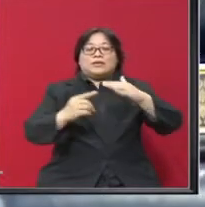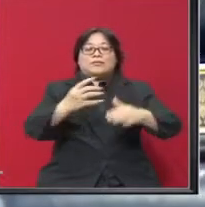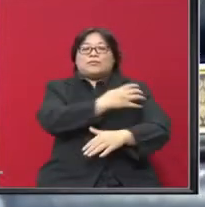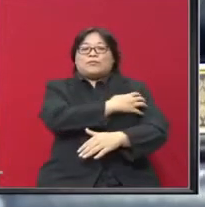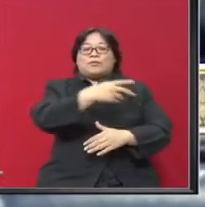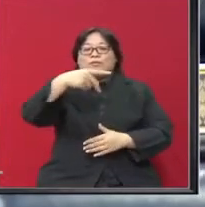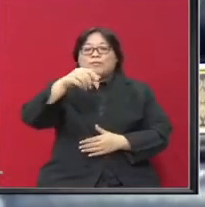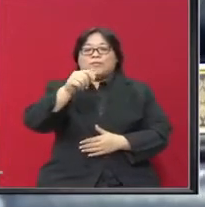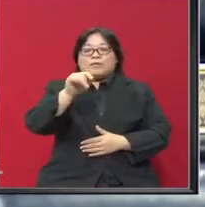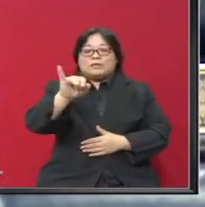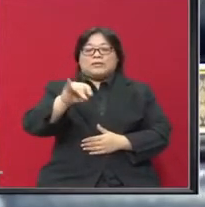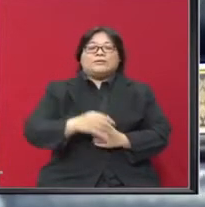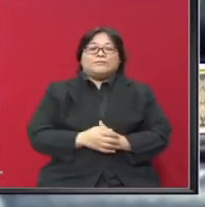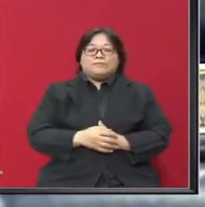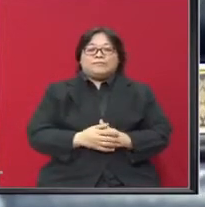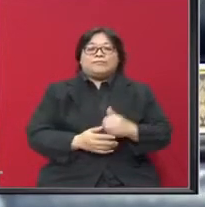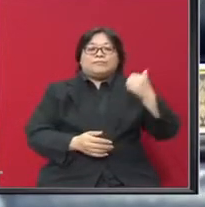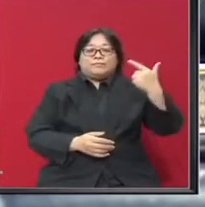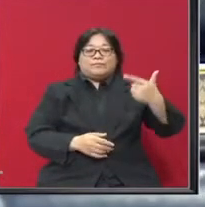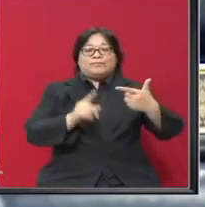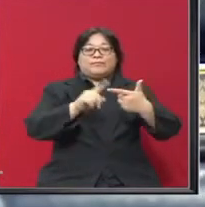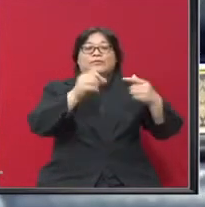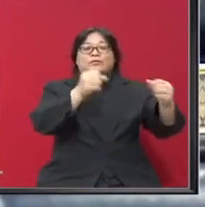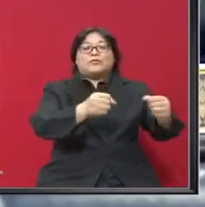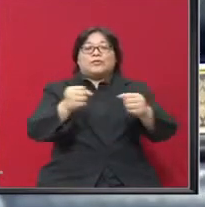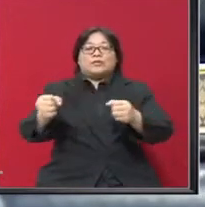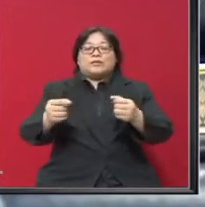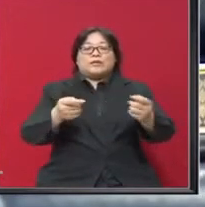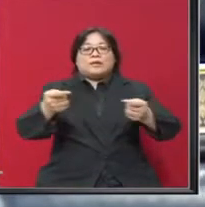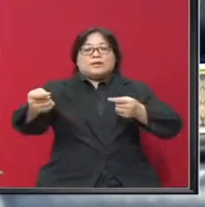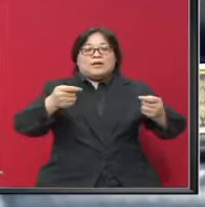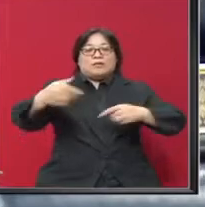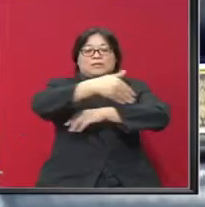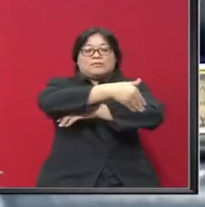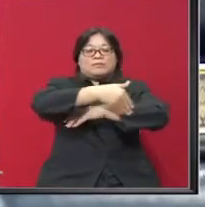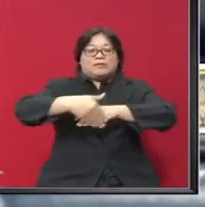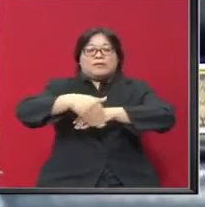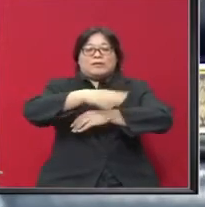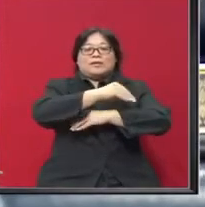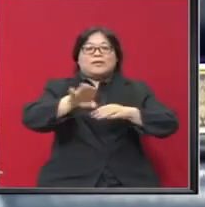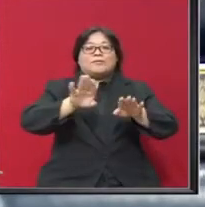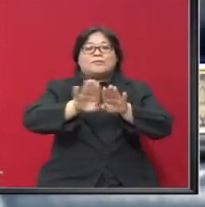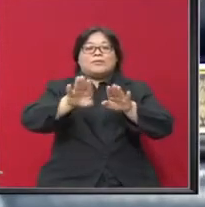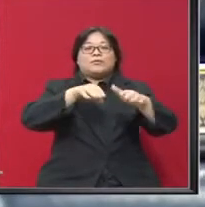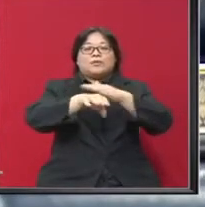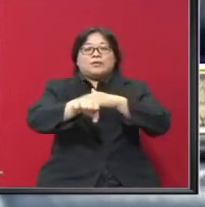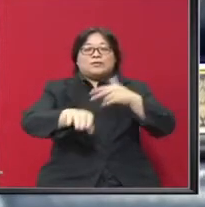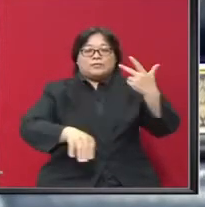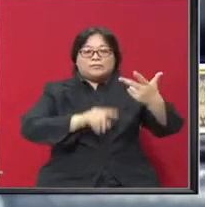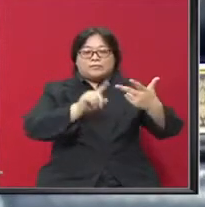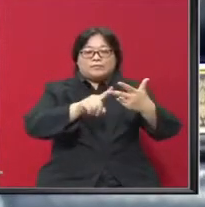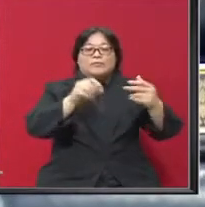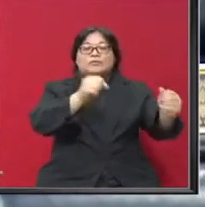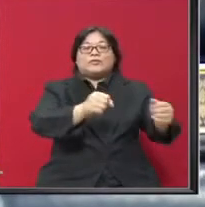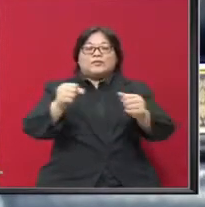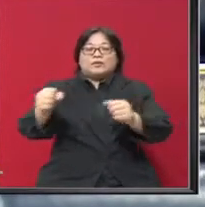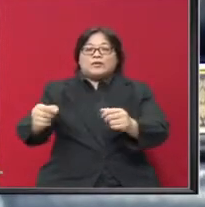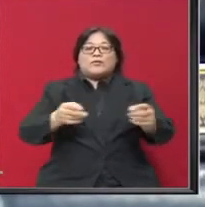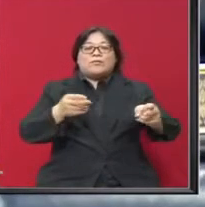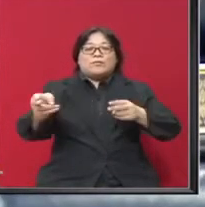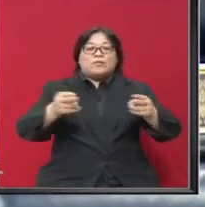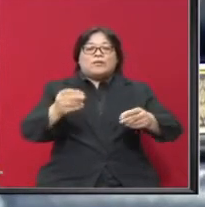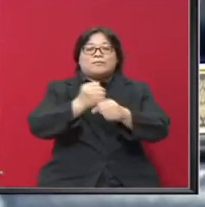penguatkuasaan parti Yang kedua, strategi kawalan sempadan dan pintu masuk Yang ketiga, strategi